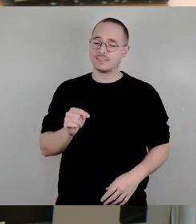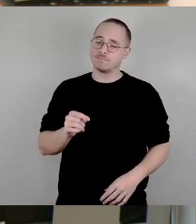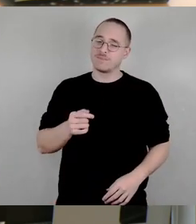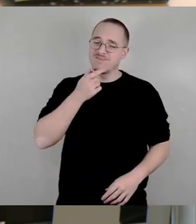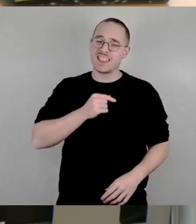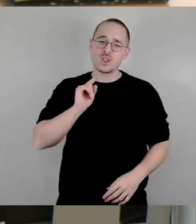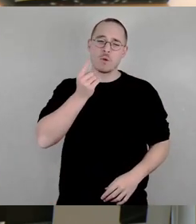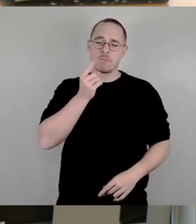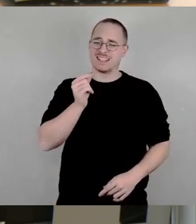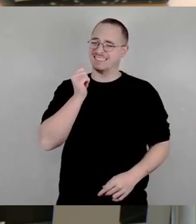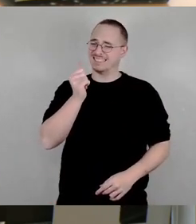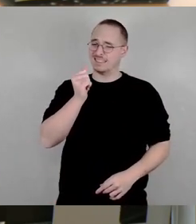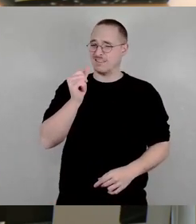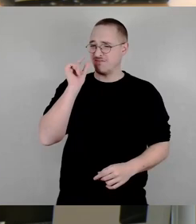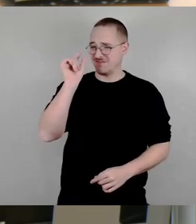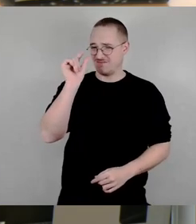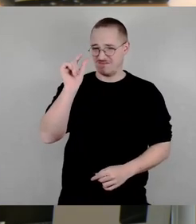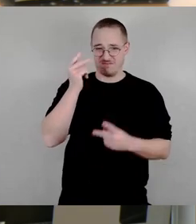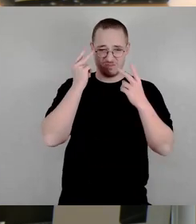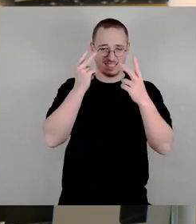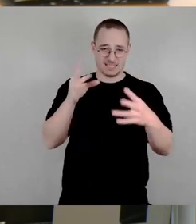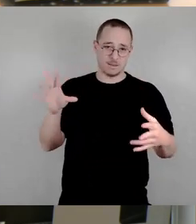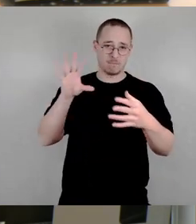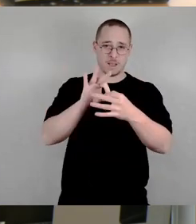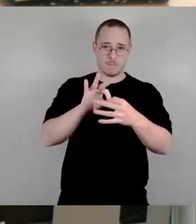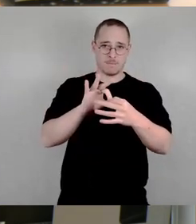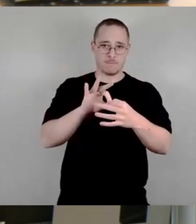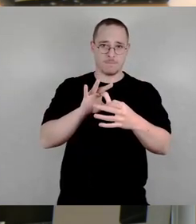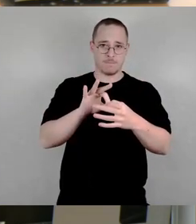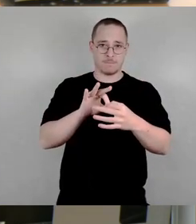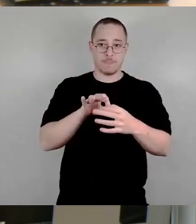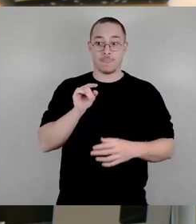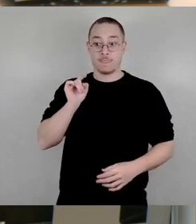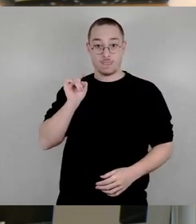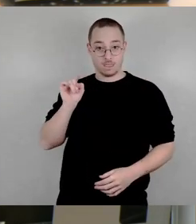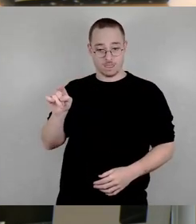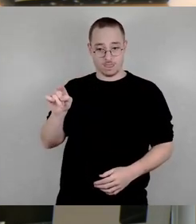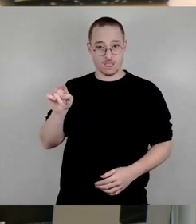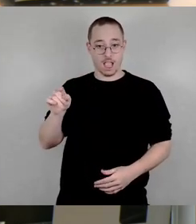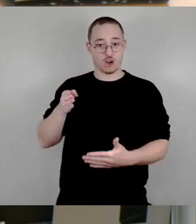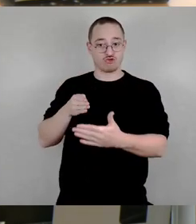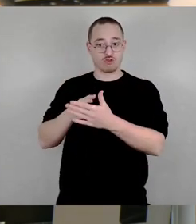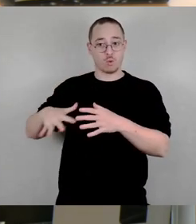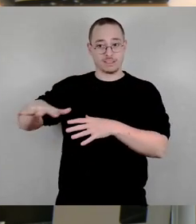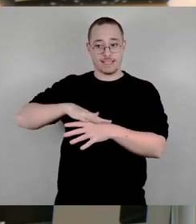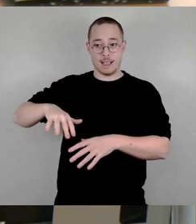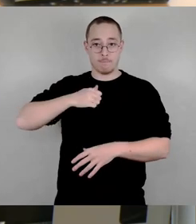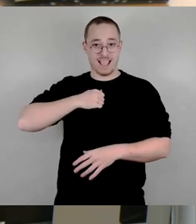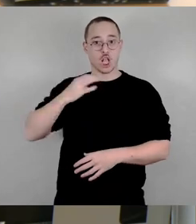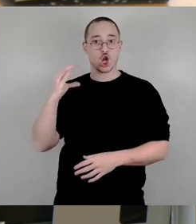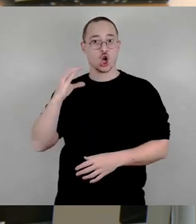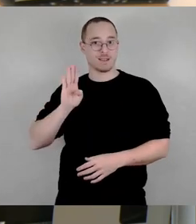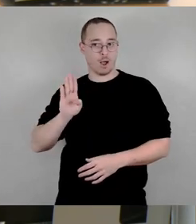ganz Besonderes hinweisen. Das Stauseebad Kosse Baude ist ja nicht das einzige Bad, das im Dresdner